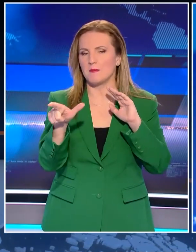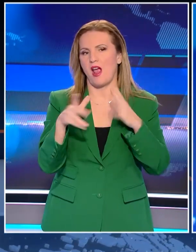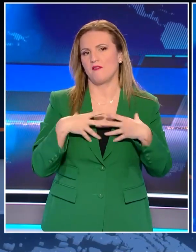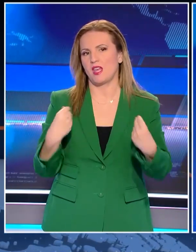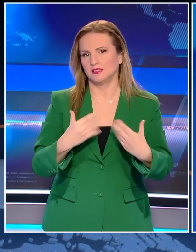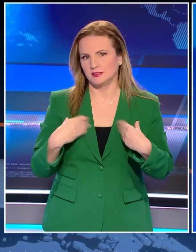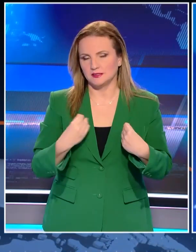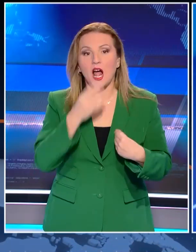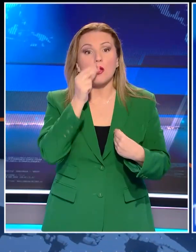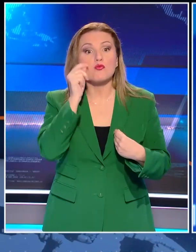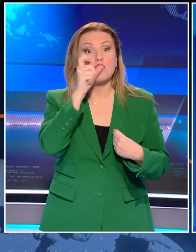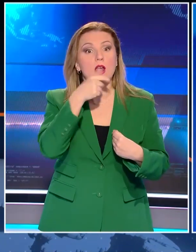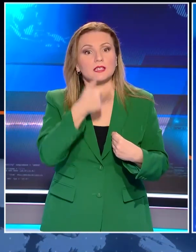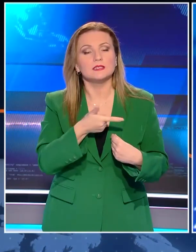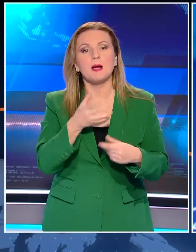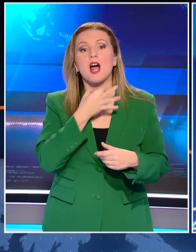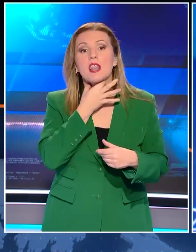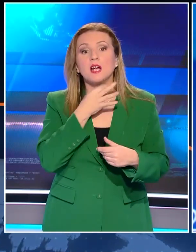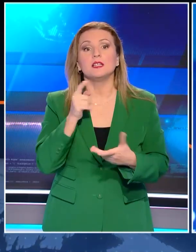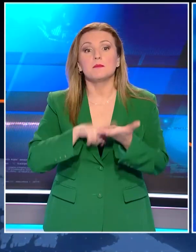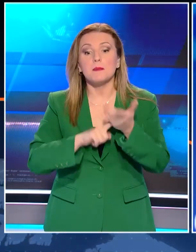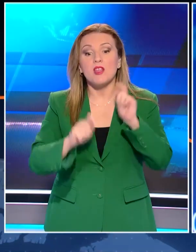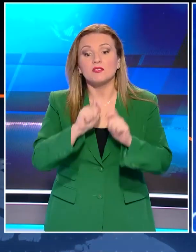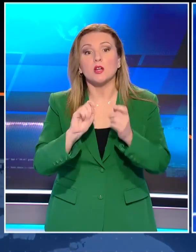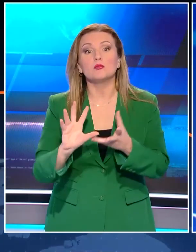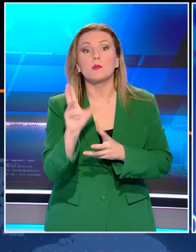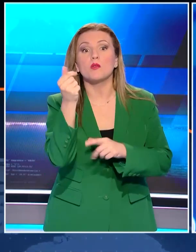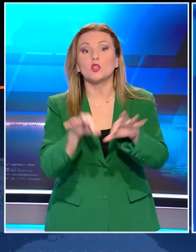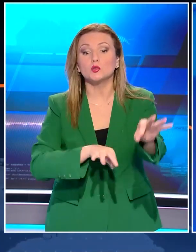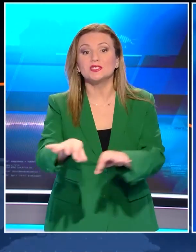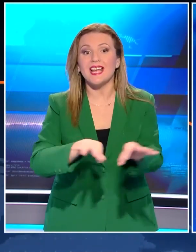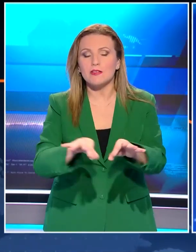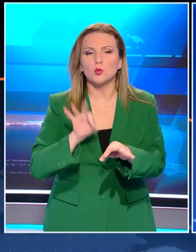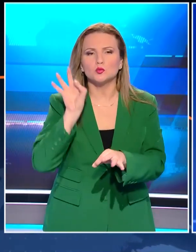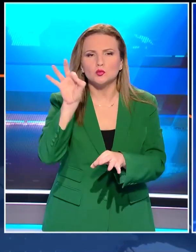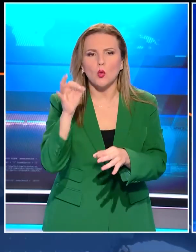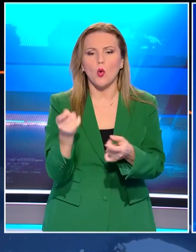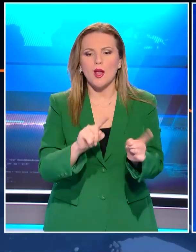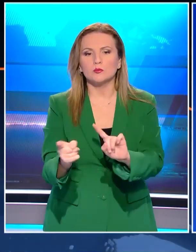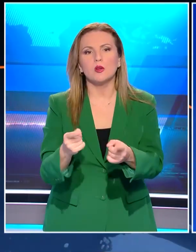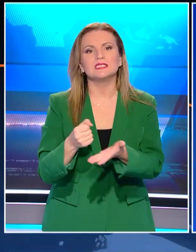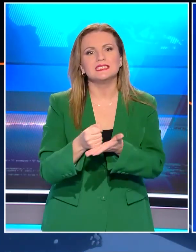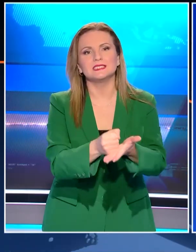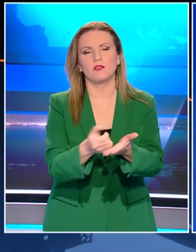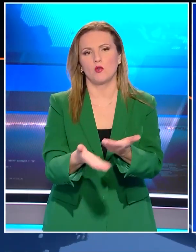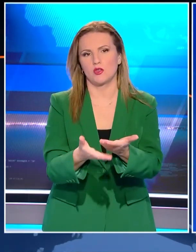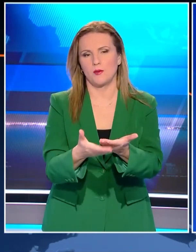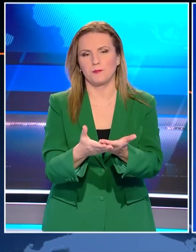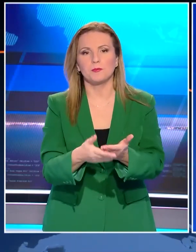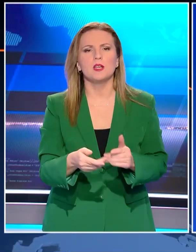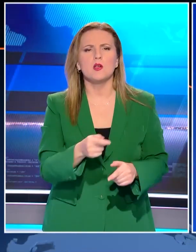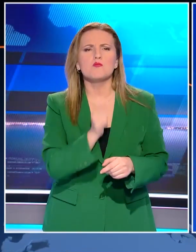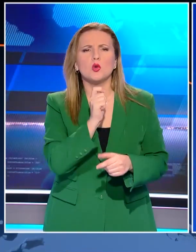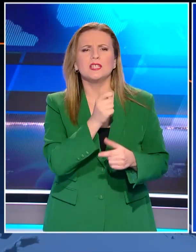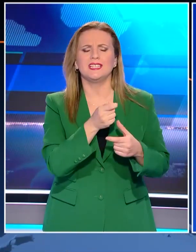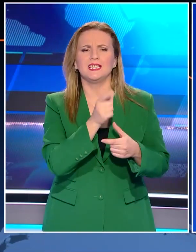Ενώ ο Νίκος Ανδρουλάκης μίλησε για την ανάγκη ενός προοδευτικού σχεδίου με επειξίδα την αλληλεγγύη. Τα δικά τους μηνύματα έστειλαν και οι άλλοι